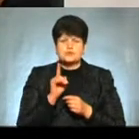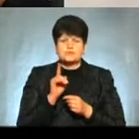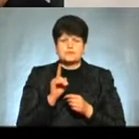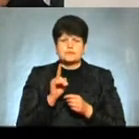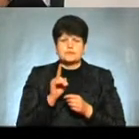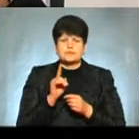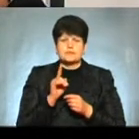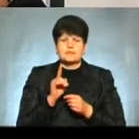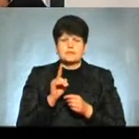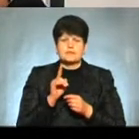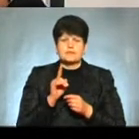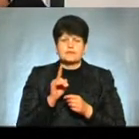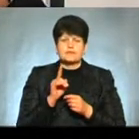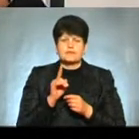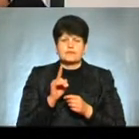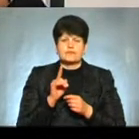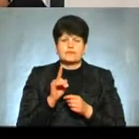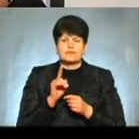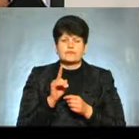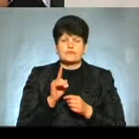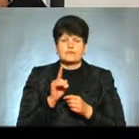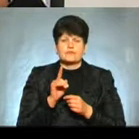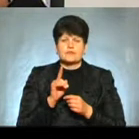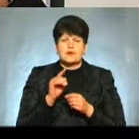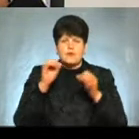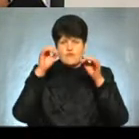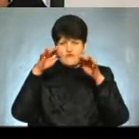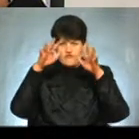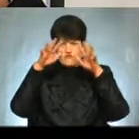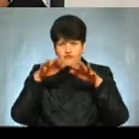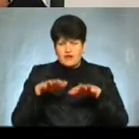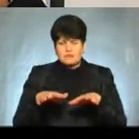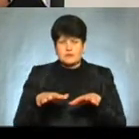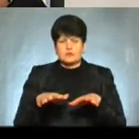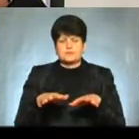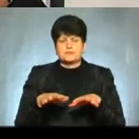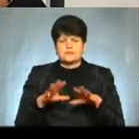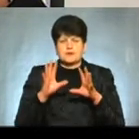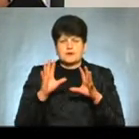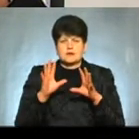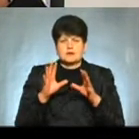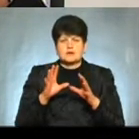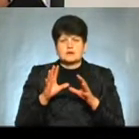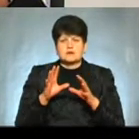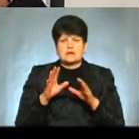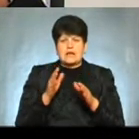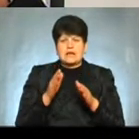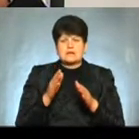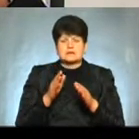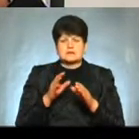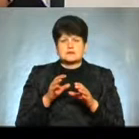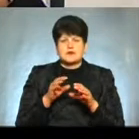на поверхню всієї практичної земної кулі буквально щитені кілограми